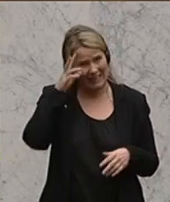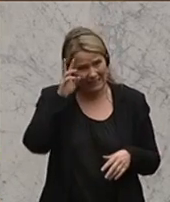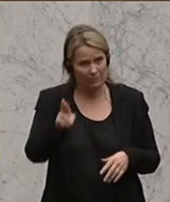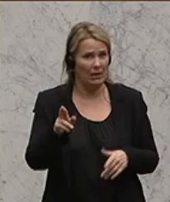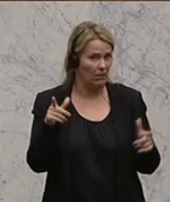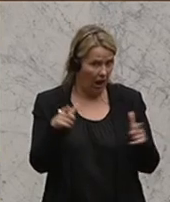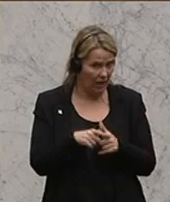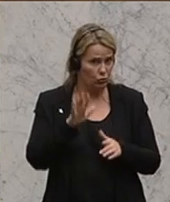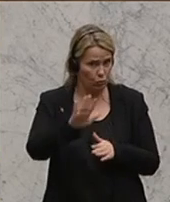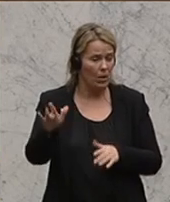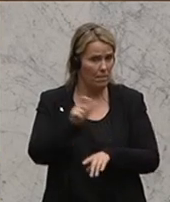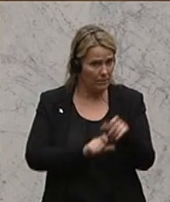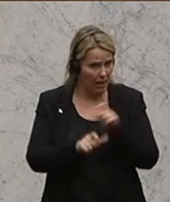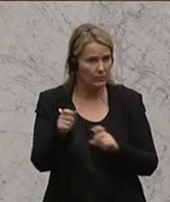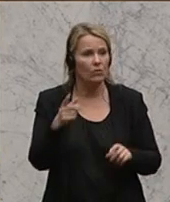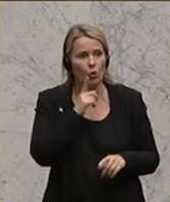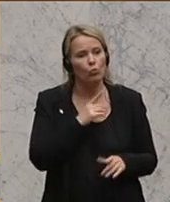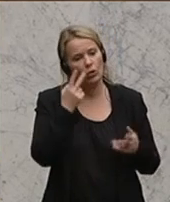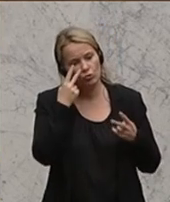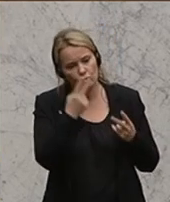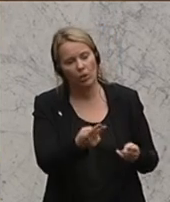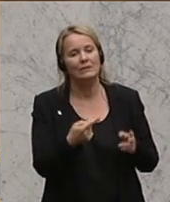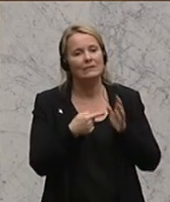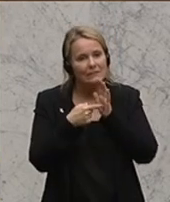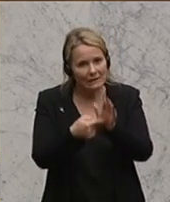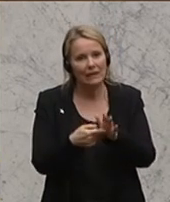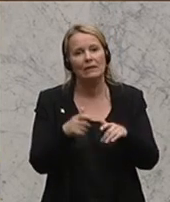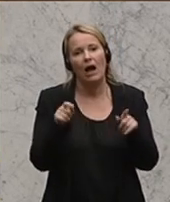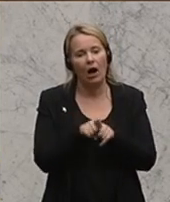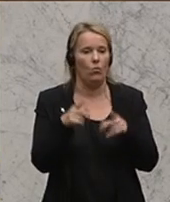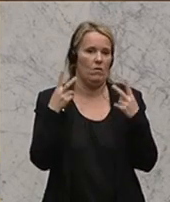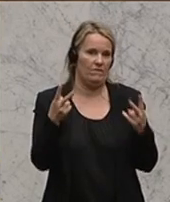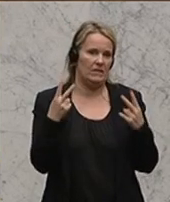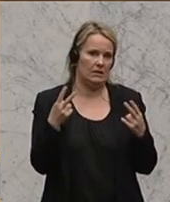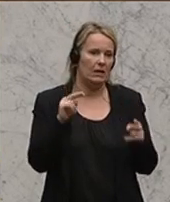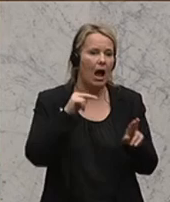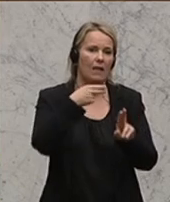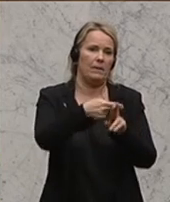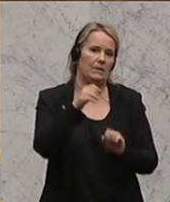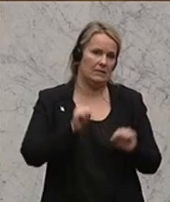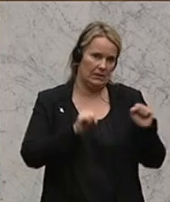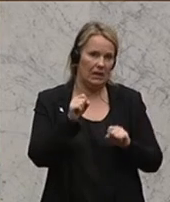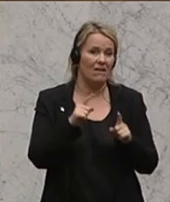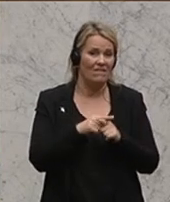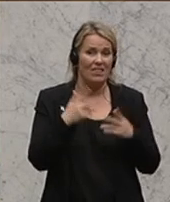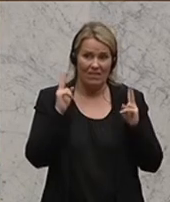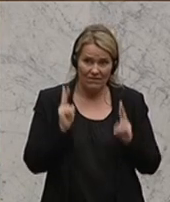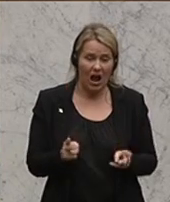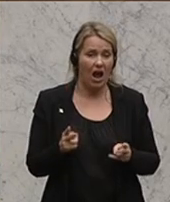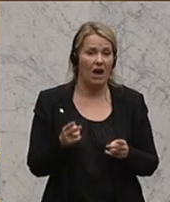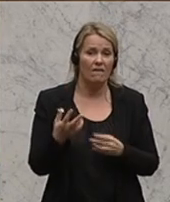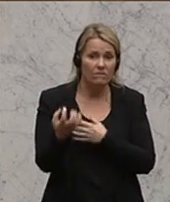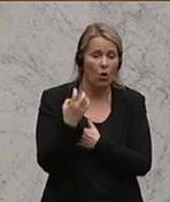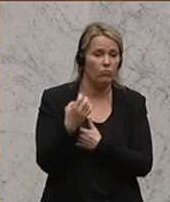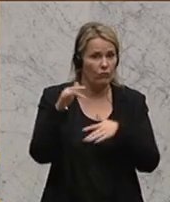Leistungen der Beamtinnen und Beamten. Es geht mir ausschließlich darum, zu zeigen, dass es auch wichtig ist, adäquat zu reagieren, wenn es Misshandlungsvorwürfe gibt